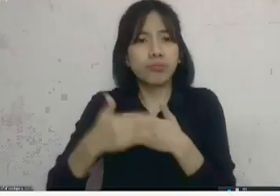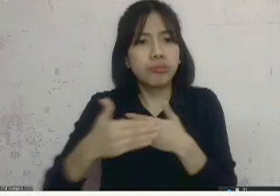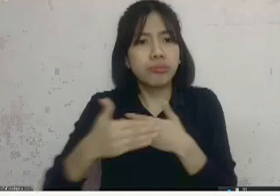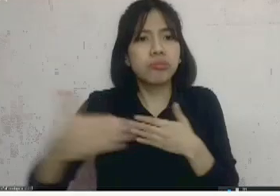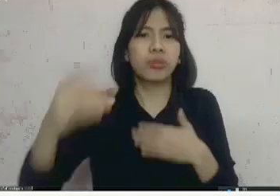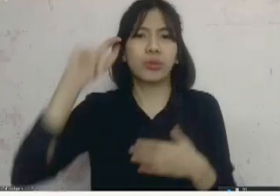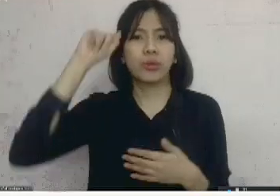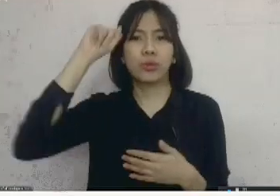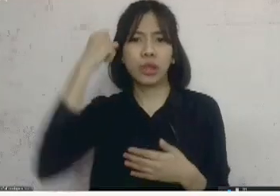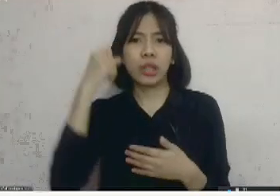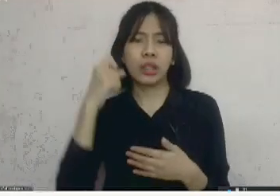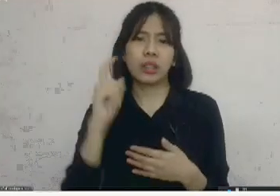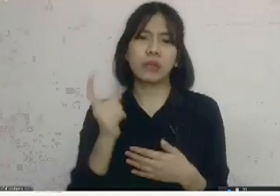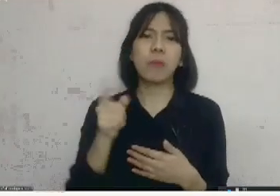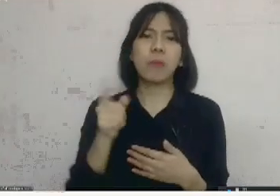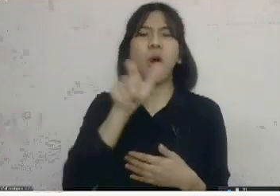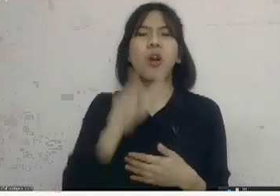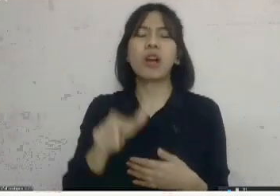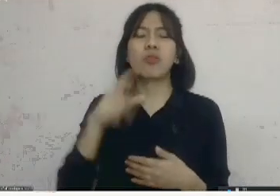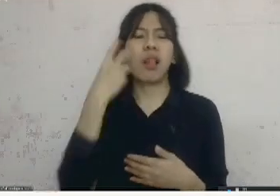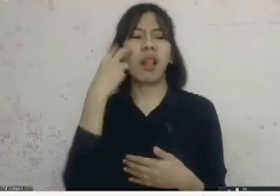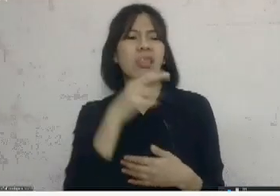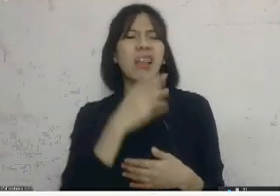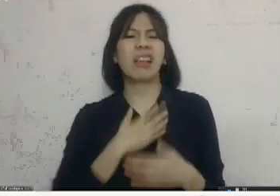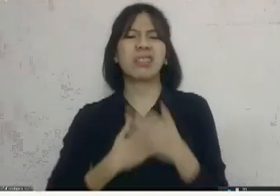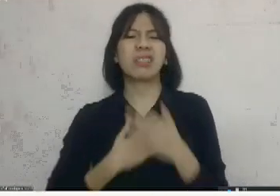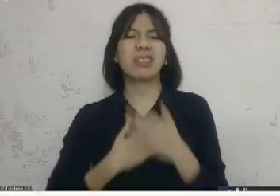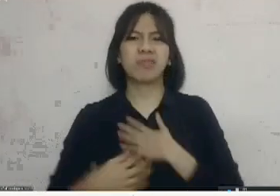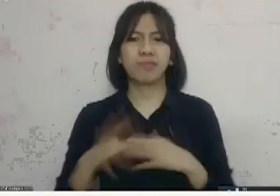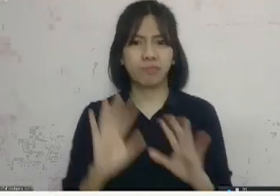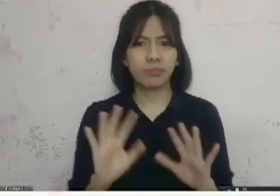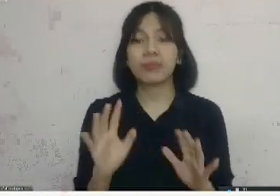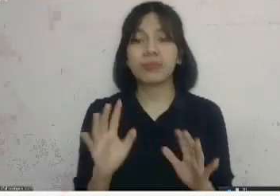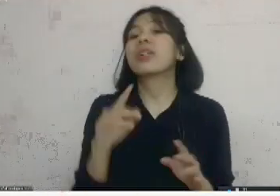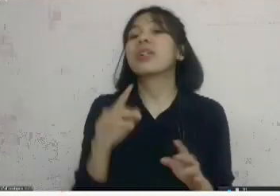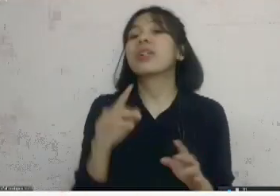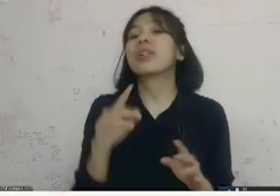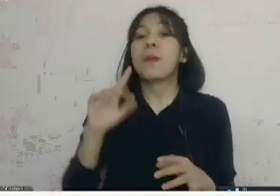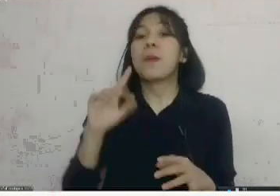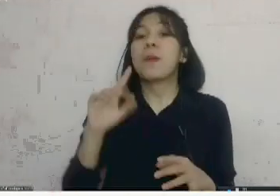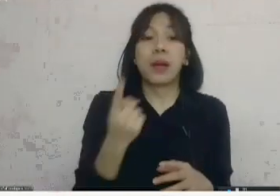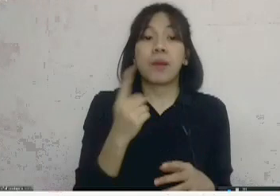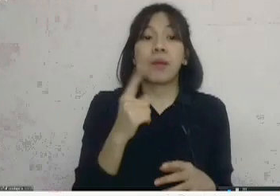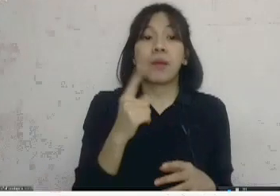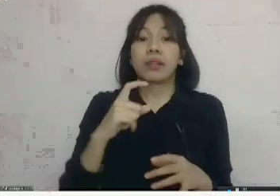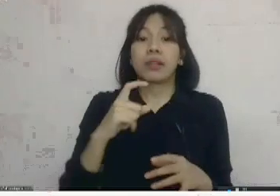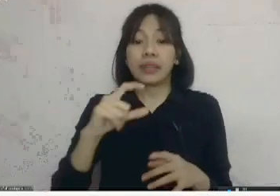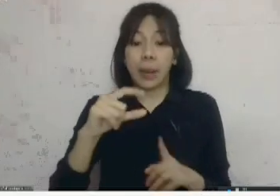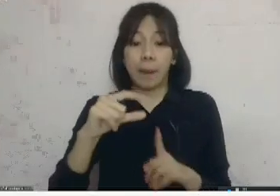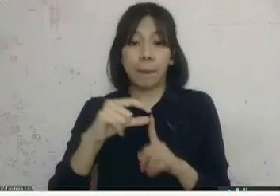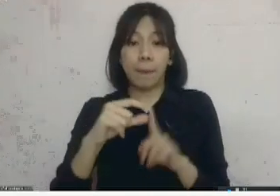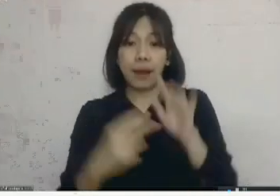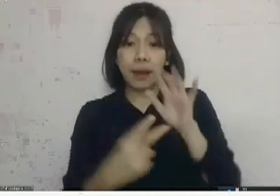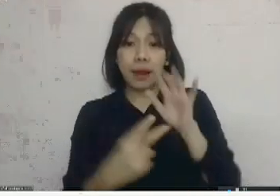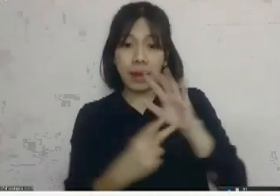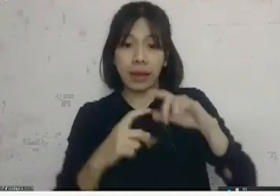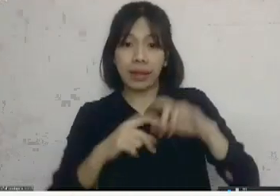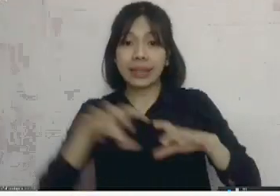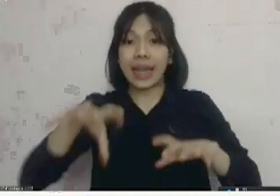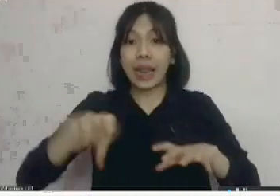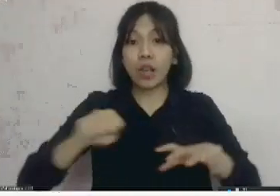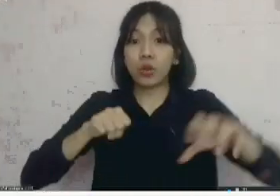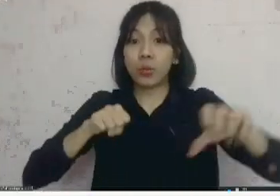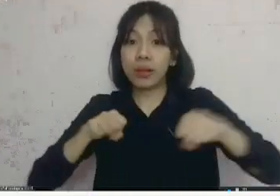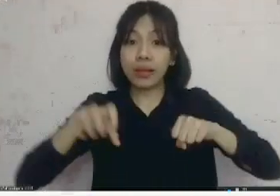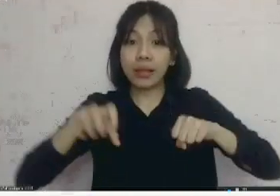itu dia jadi rekrutmen ini yang tadi pertama ya bahwa rekrutmen CPNS itu punya maknanya ada tiga kalau